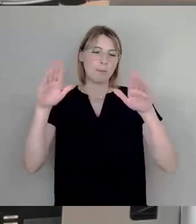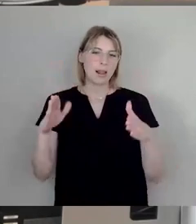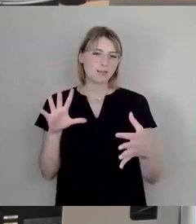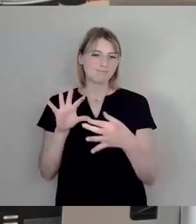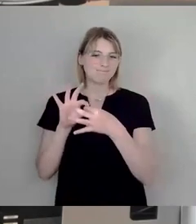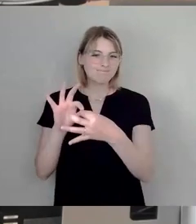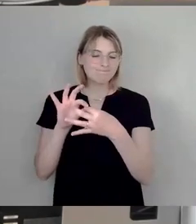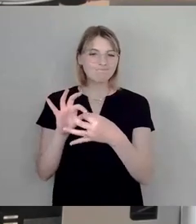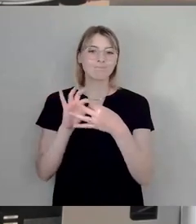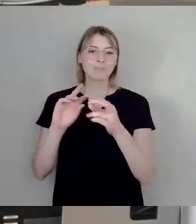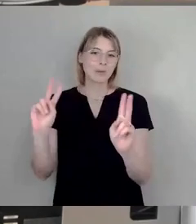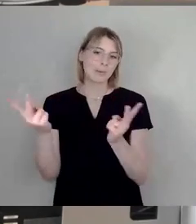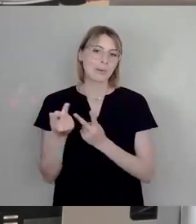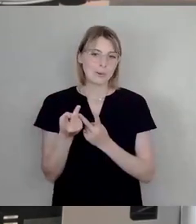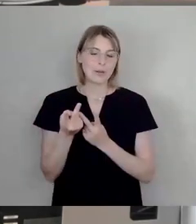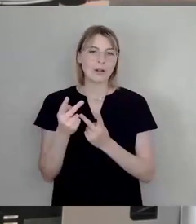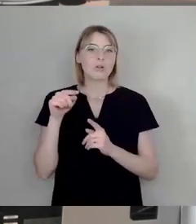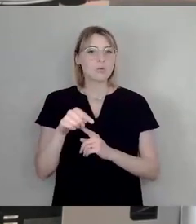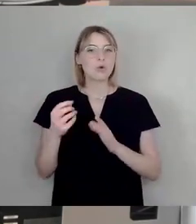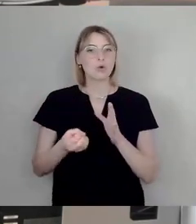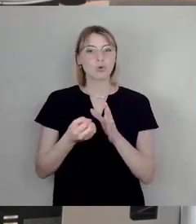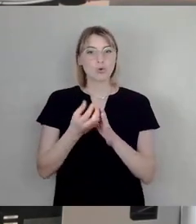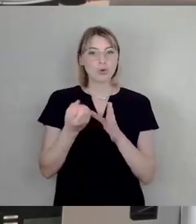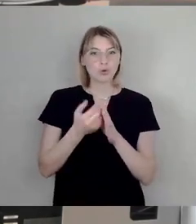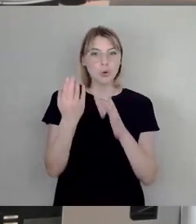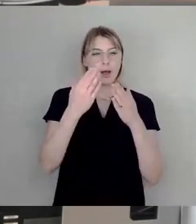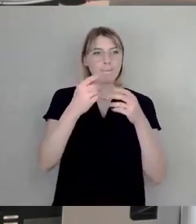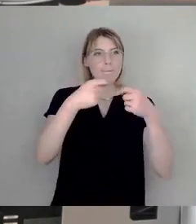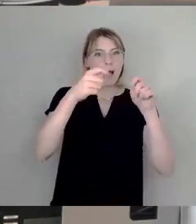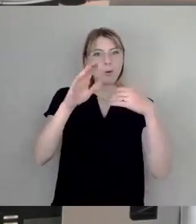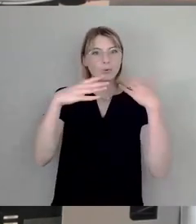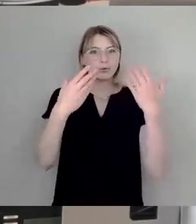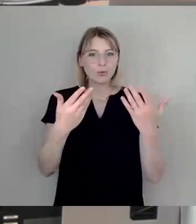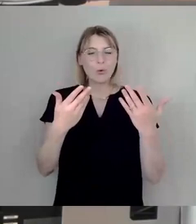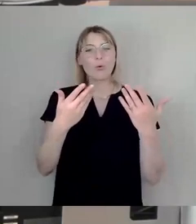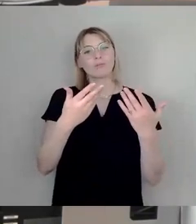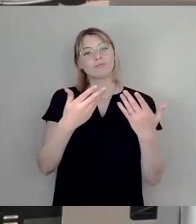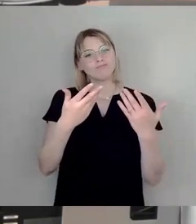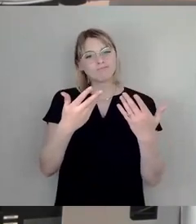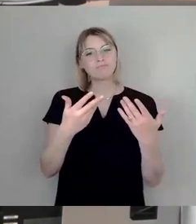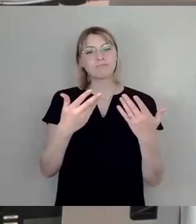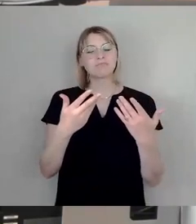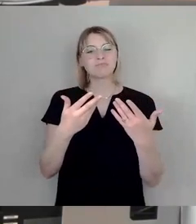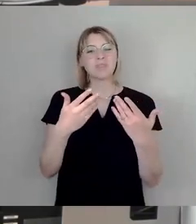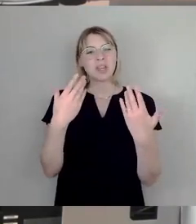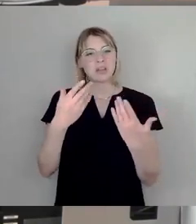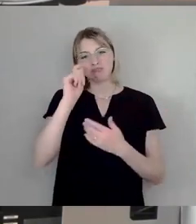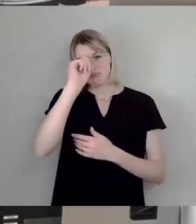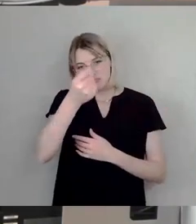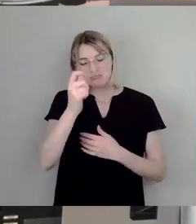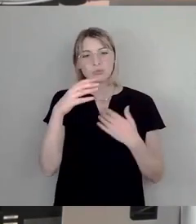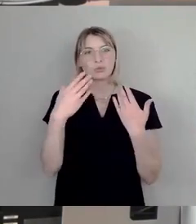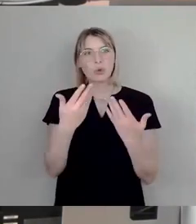dass Kulturbauten, elitäre Tempel der Hochkultur waren, in denen man sozusagen ehrfürchtig erstarrte,